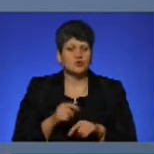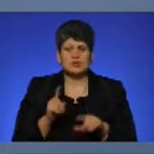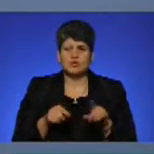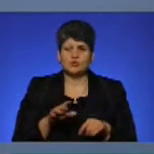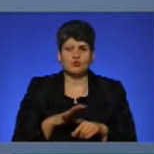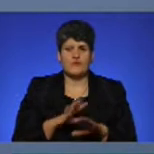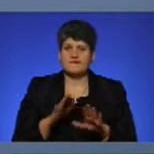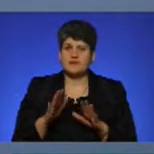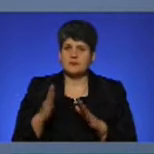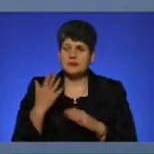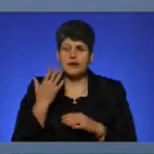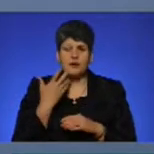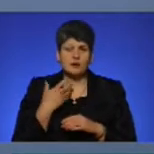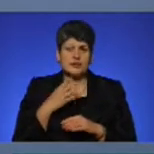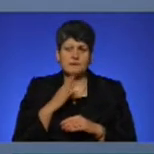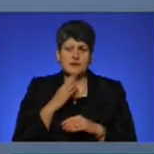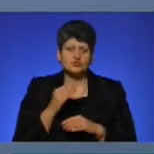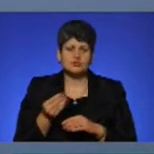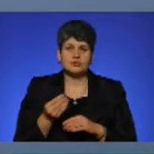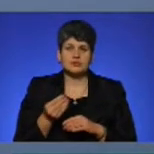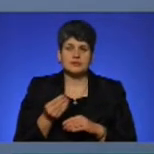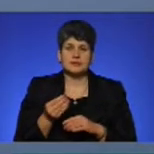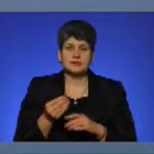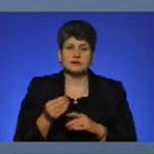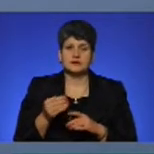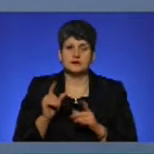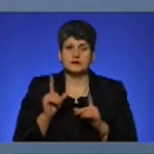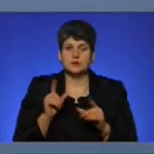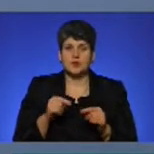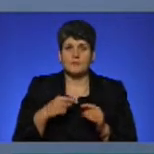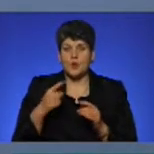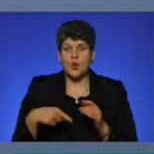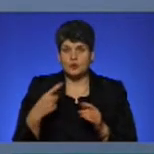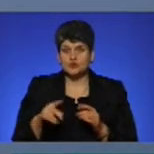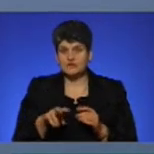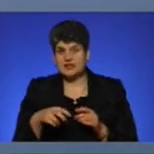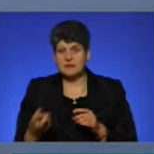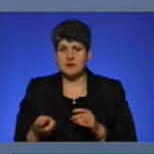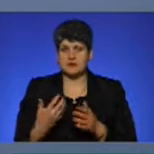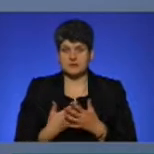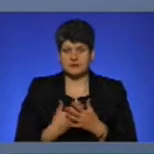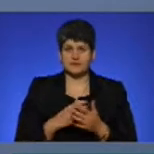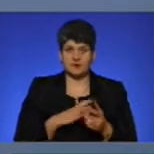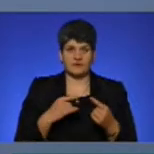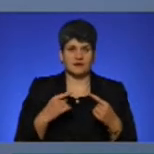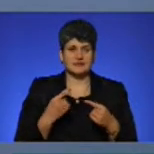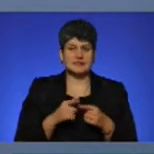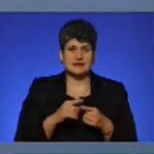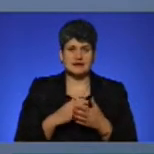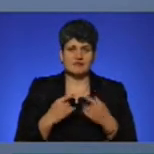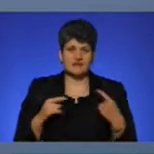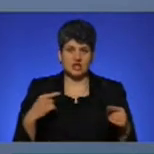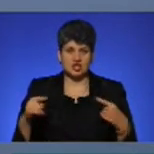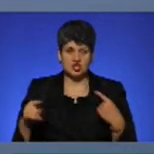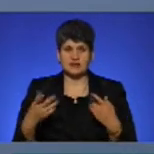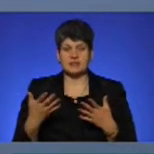випадки, коли маршрутки, там, на ходу, там, в неї, там, колосу відламалося, відлетіло, як це буває в інших містах. Якщо там відмовили, не до Бог,